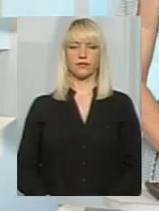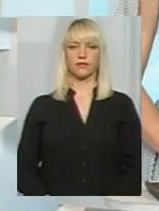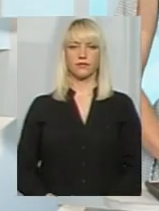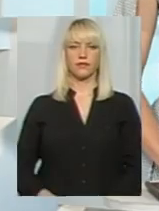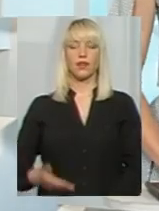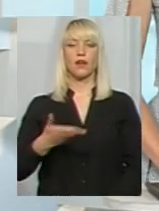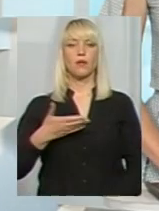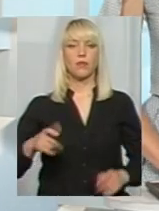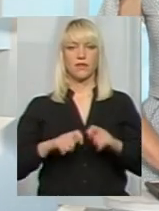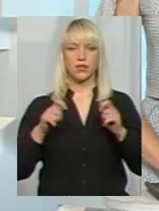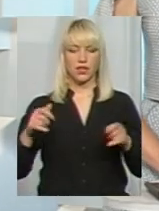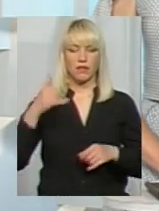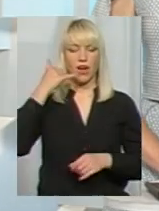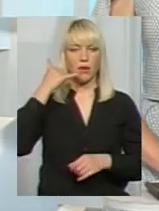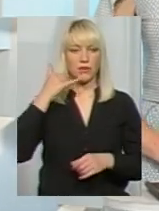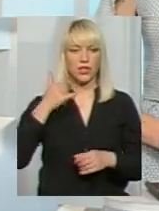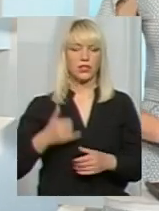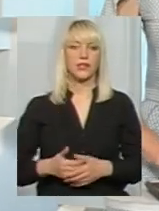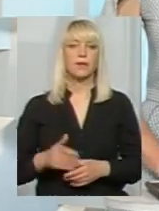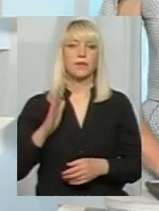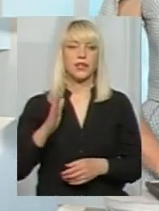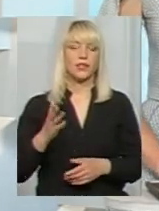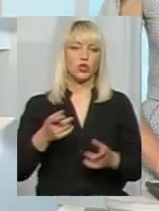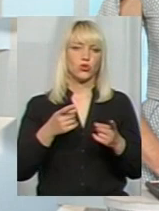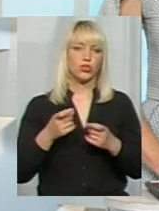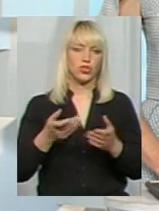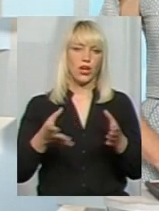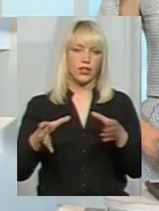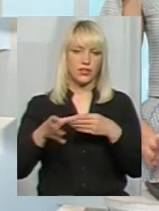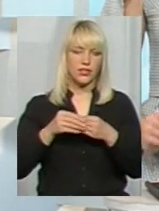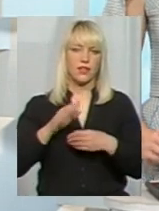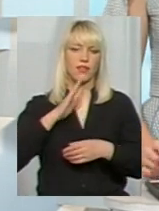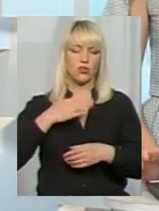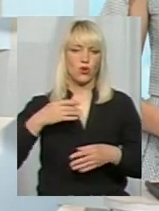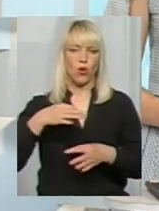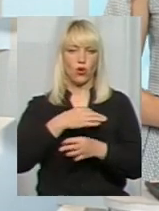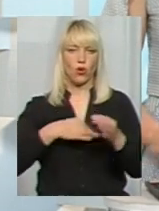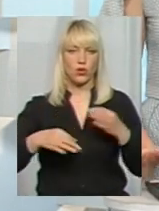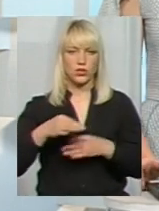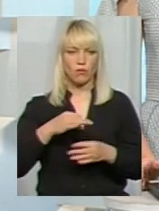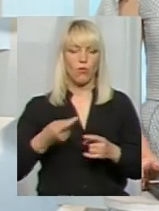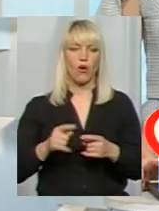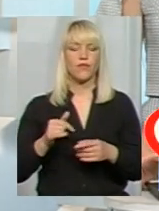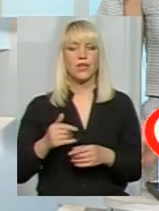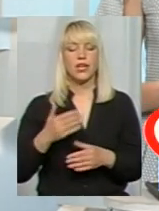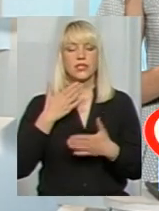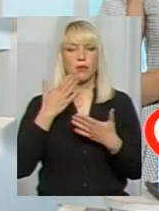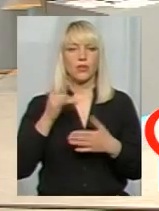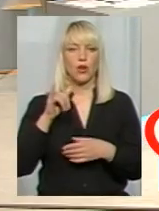Ми відкриваємо лінію для телефонних дзвінків, долучайтеся, шановні, до розмови. А тим часом поцікавлююсь у вас, пане Ігорю.